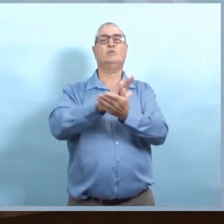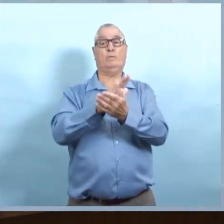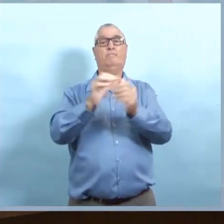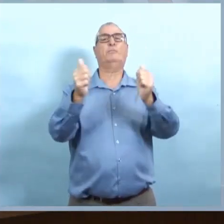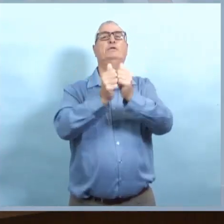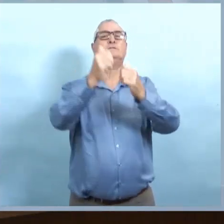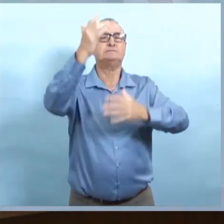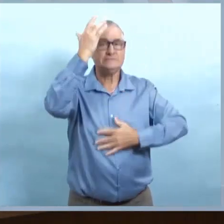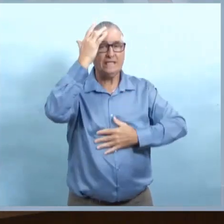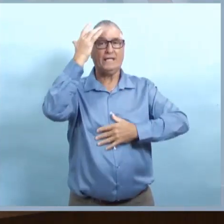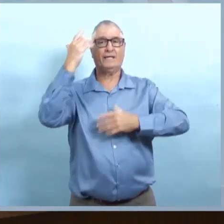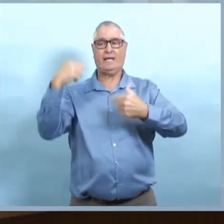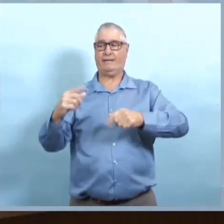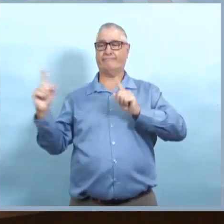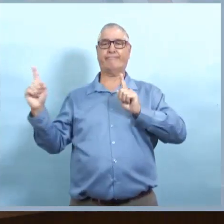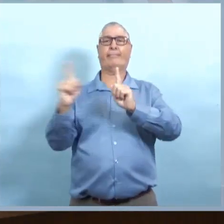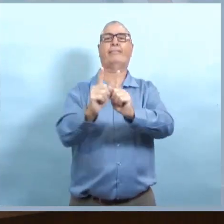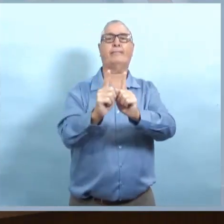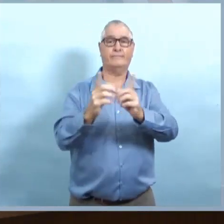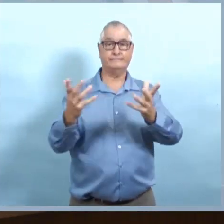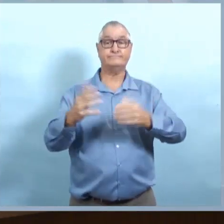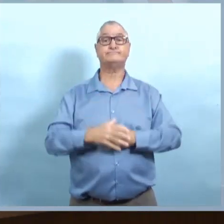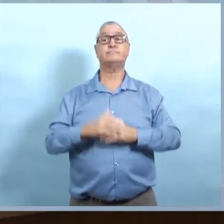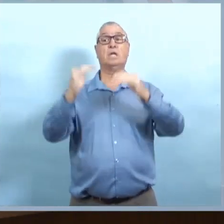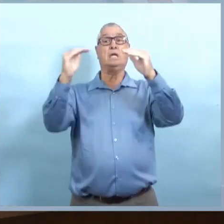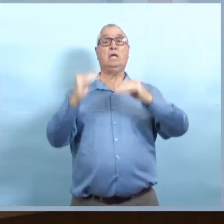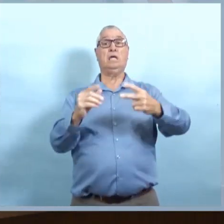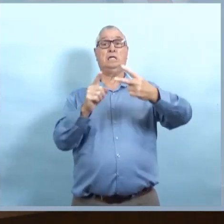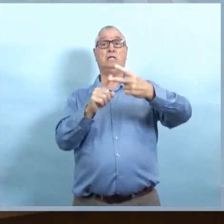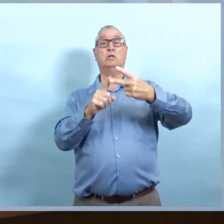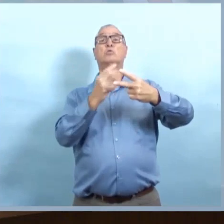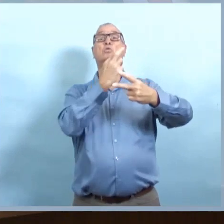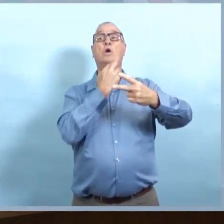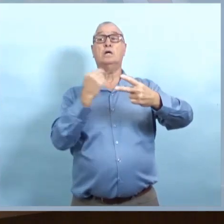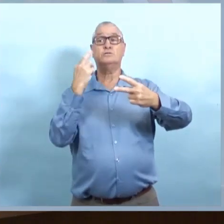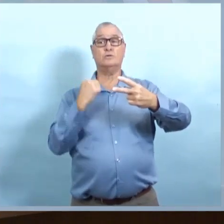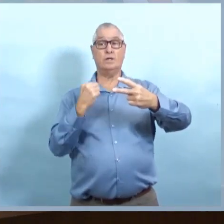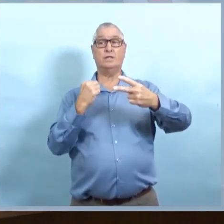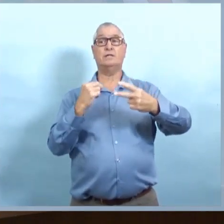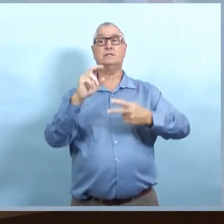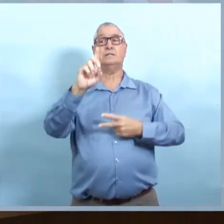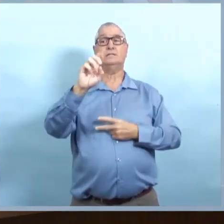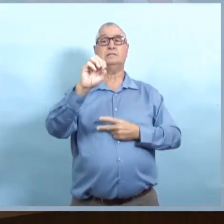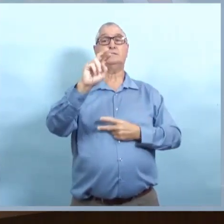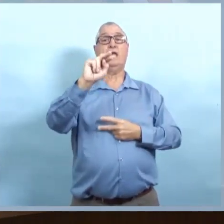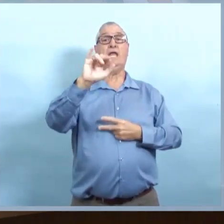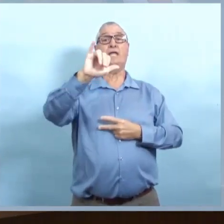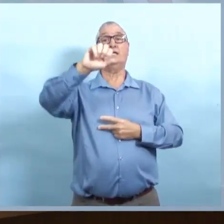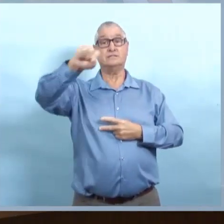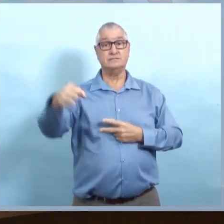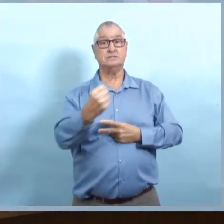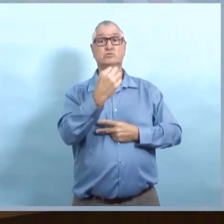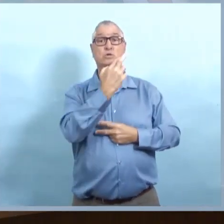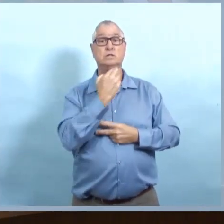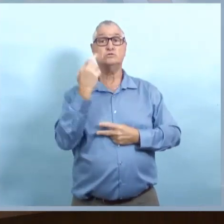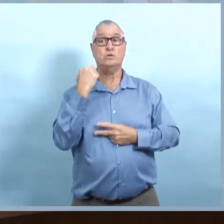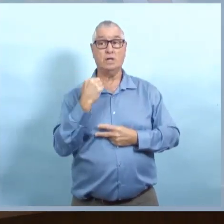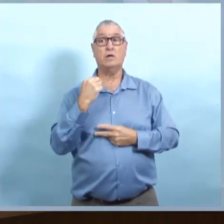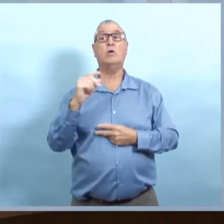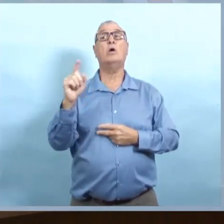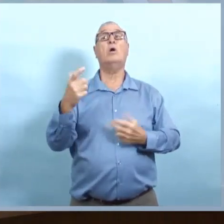cas. L'infection n pas été acquise à'école et l'exposition est considérée comme étant à faible risque.